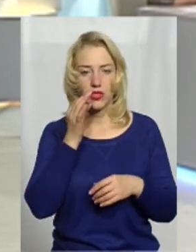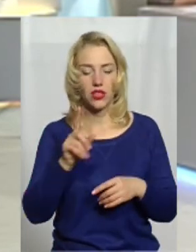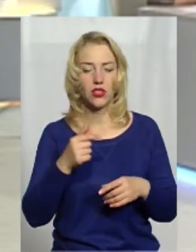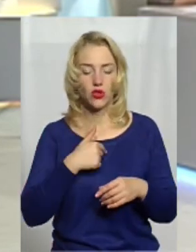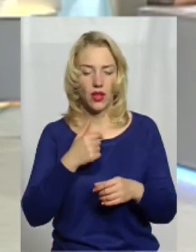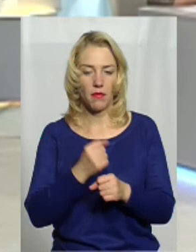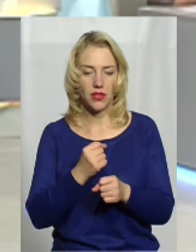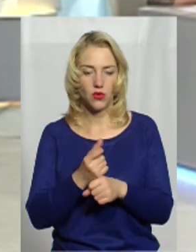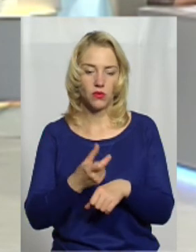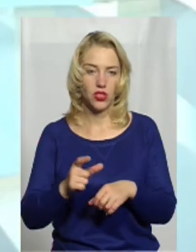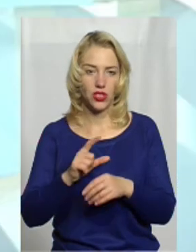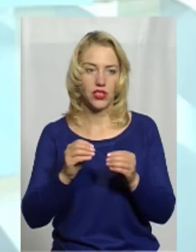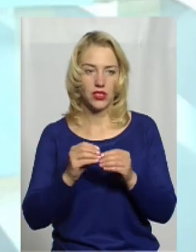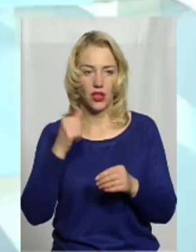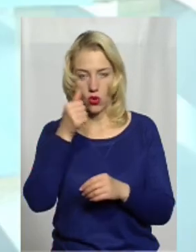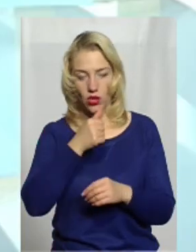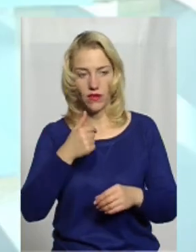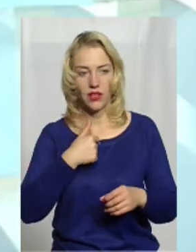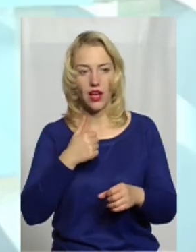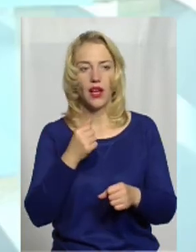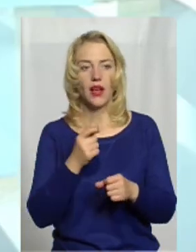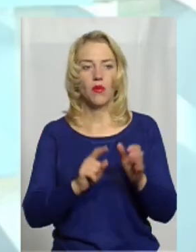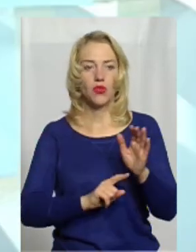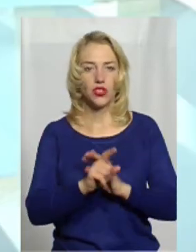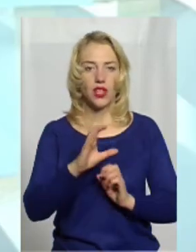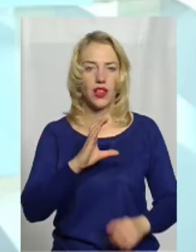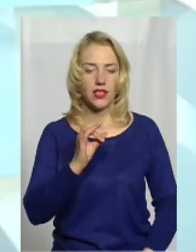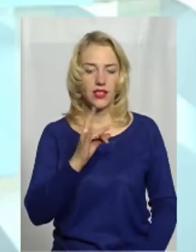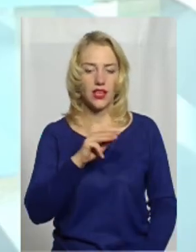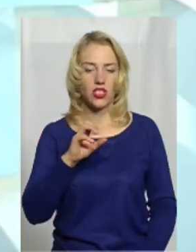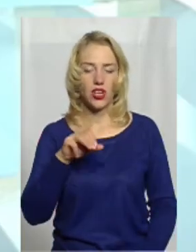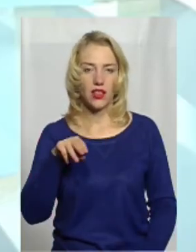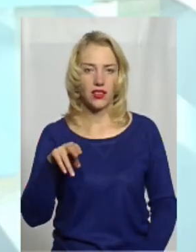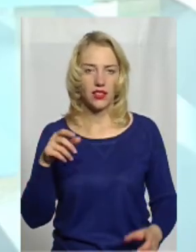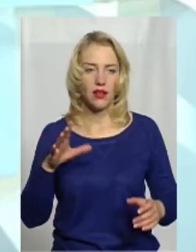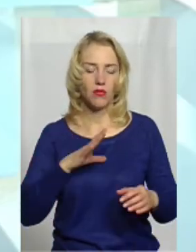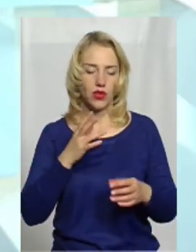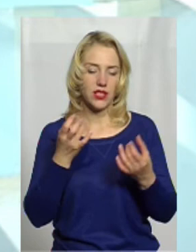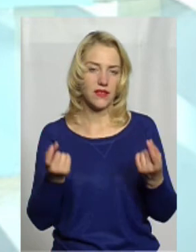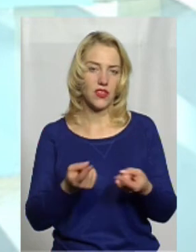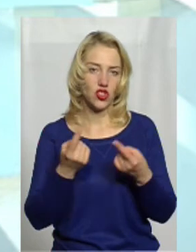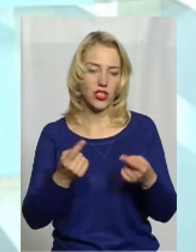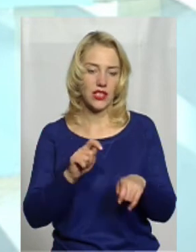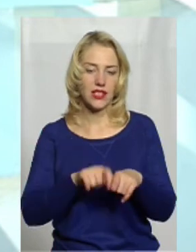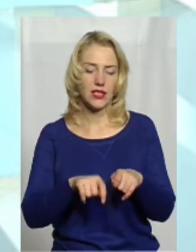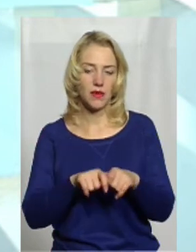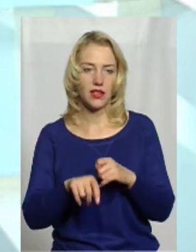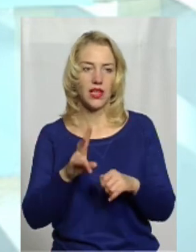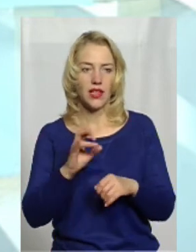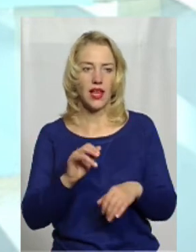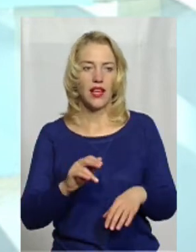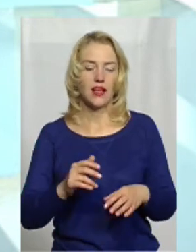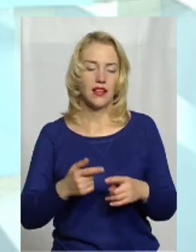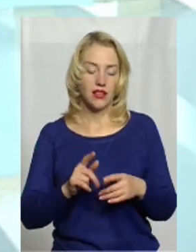років, я починала сержантом, і була звичайним інспектором-кінологом на кінологічному центрі,